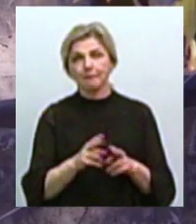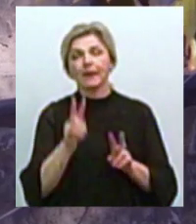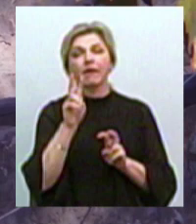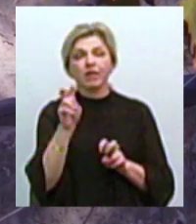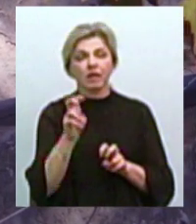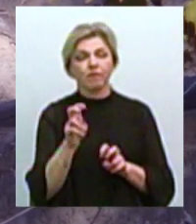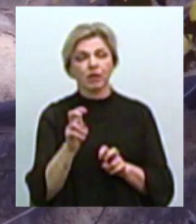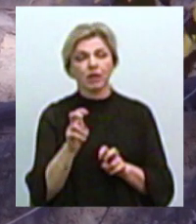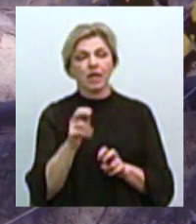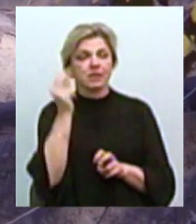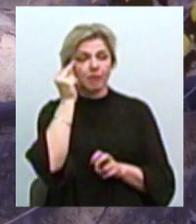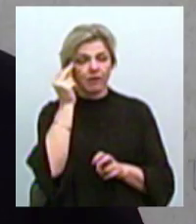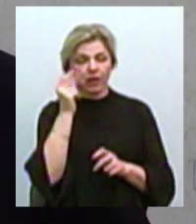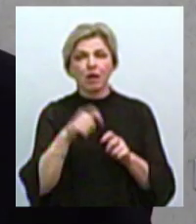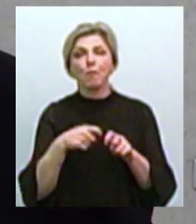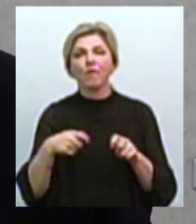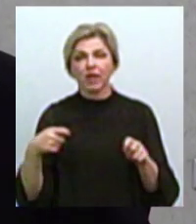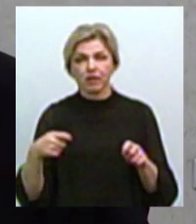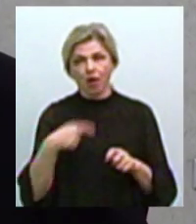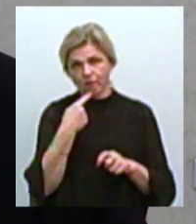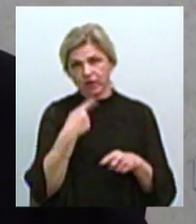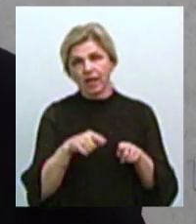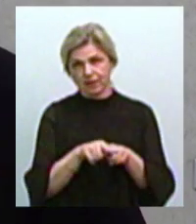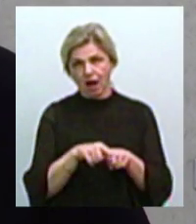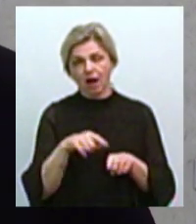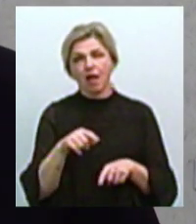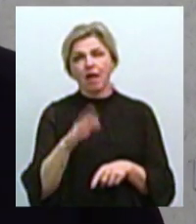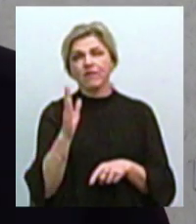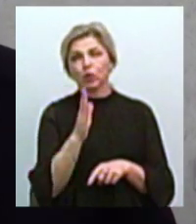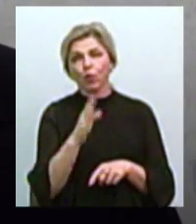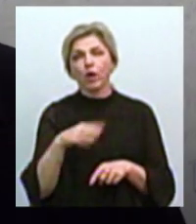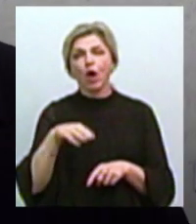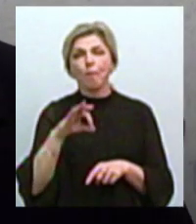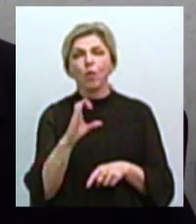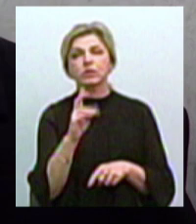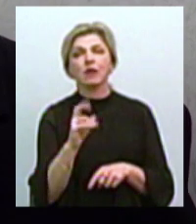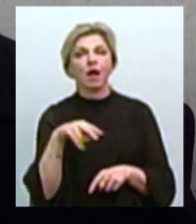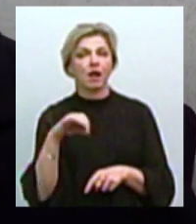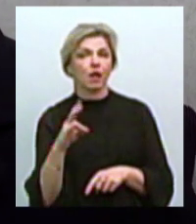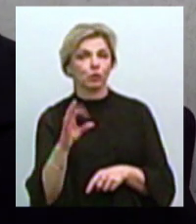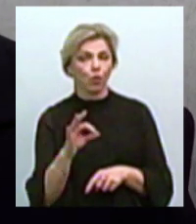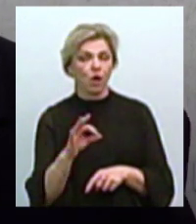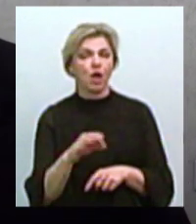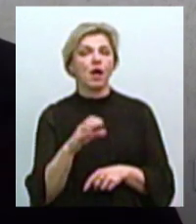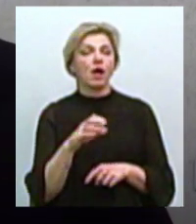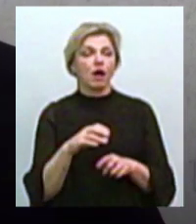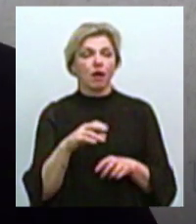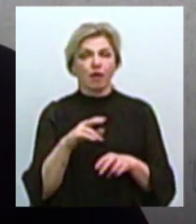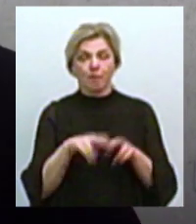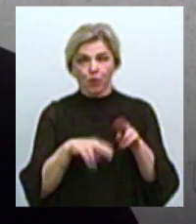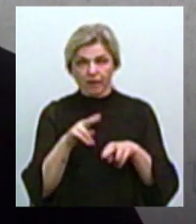умисно сповільнює хід будівництво, каже Вікторія Москаленко. «Затримки будівництві пов'язані з тим, що